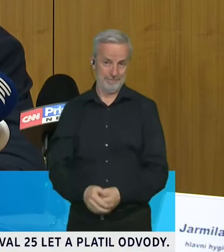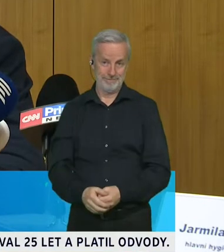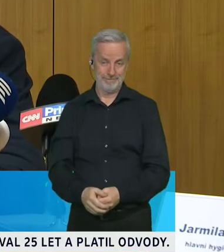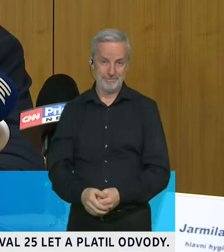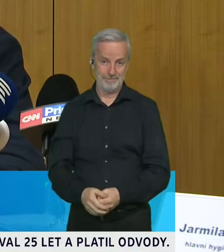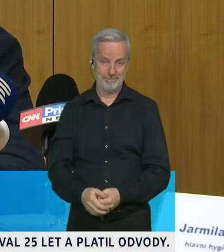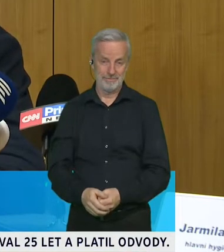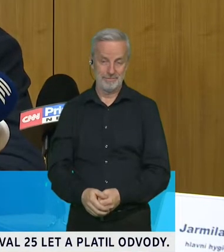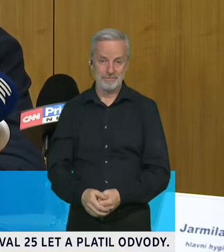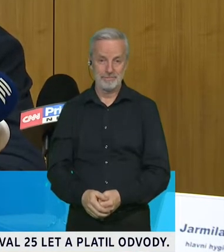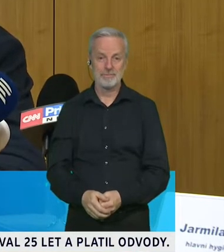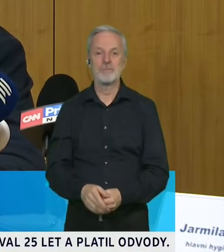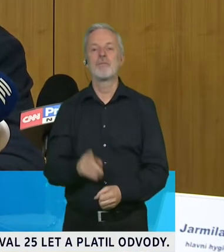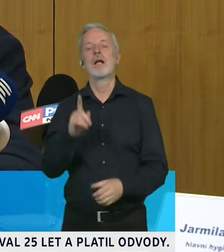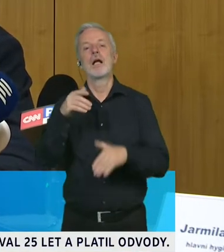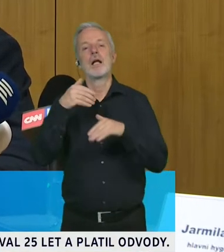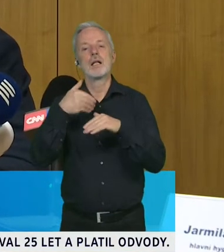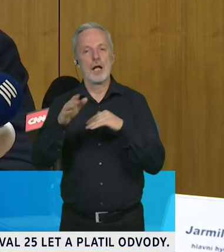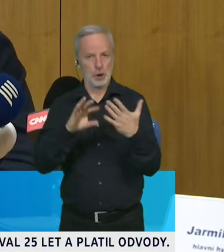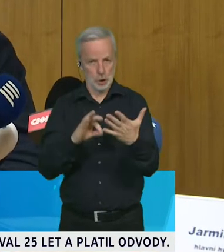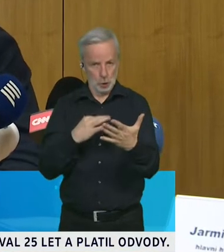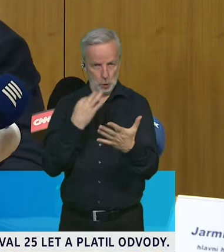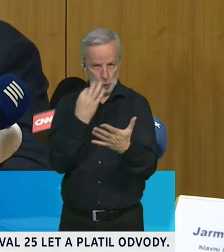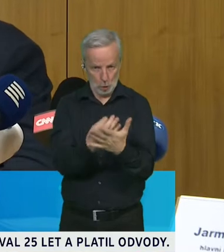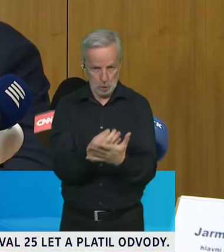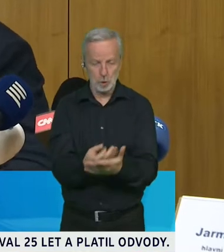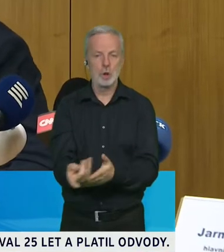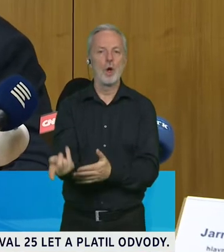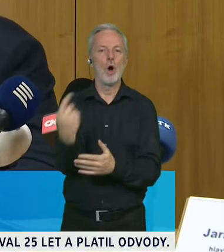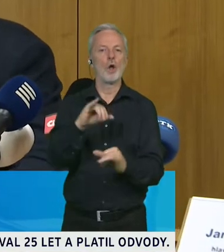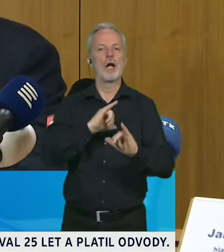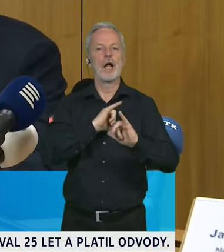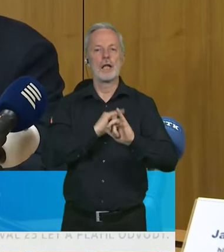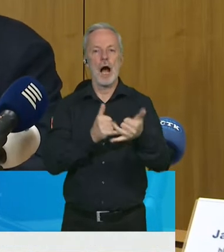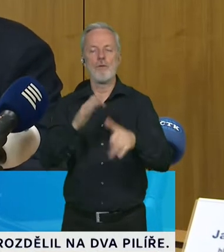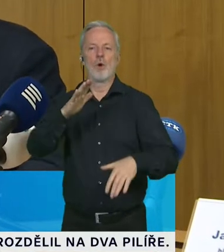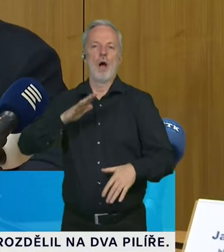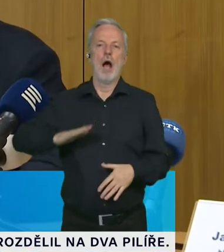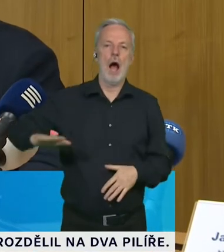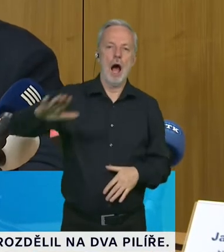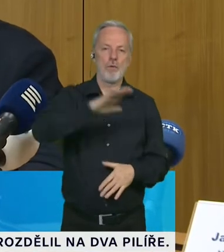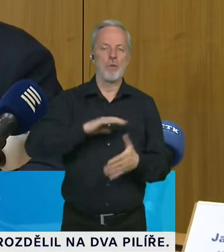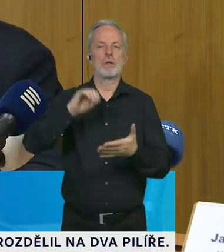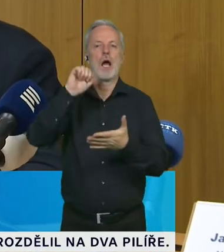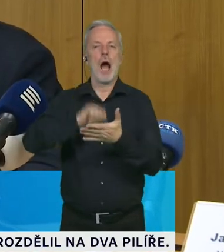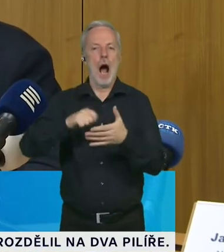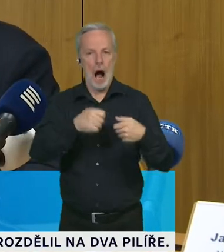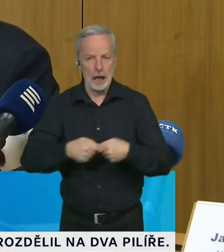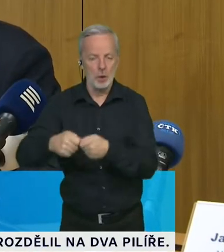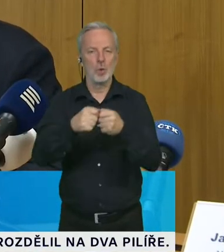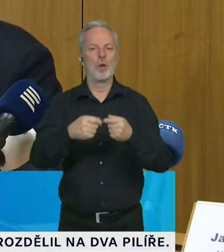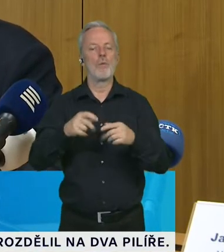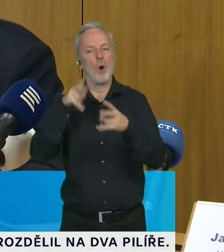Detailní doporučení, která vychází z návrhu Evropské agentury pro kontrolu a prevenci o